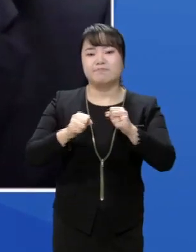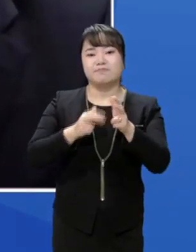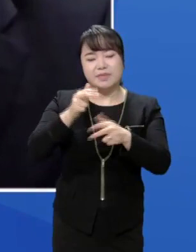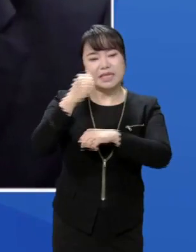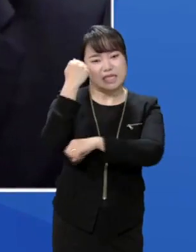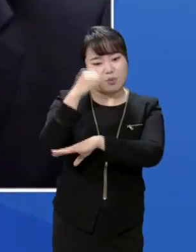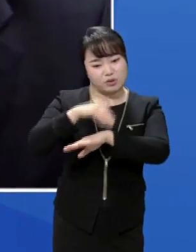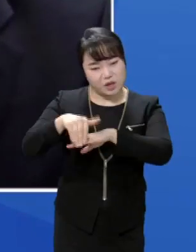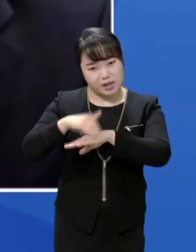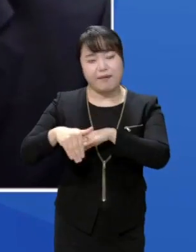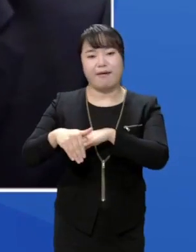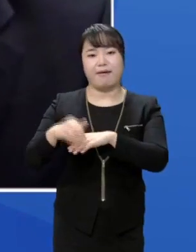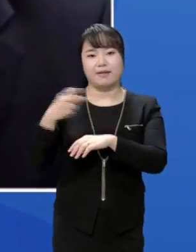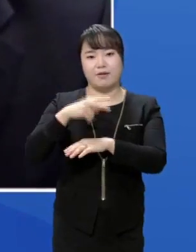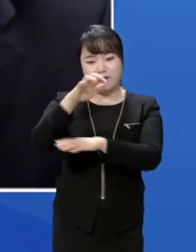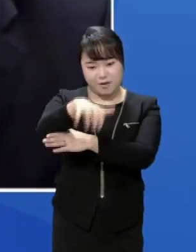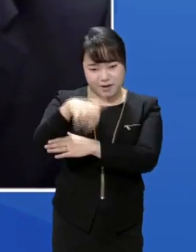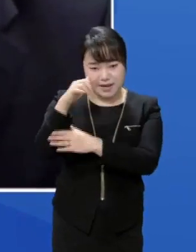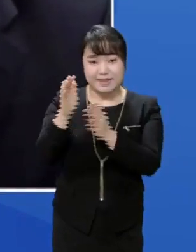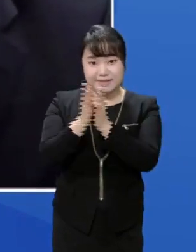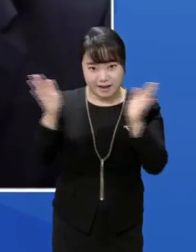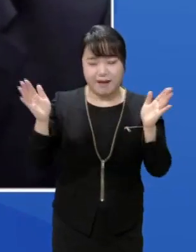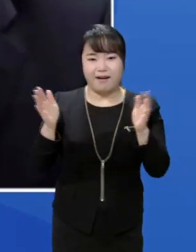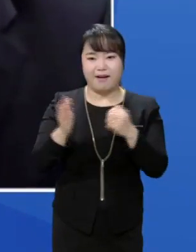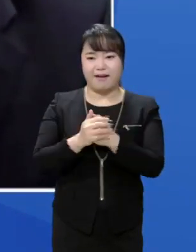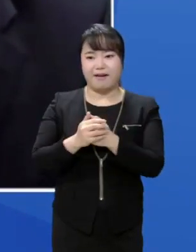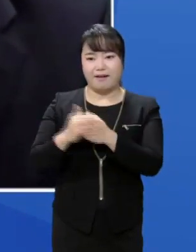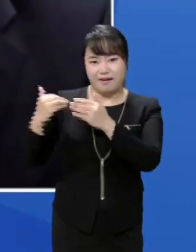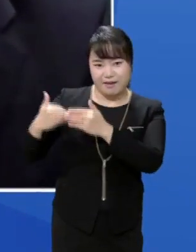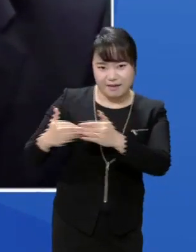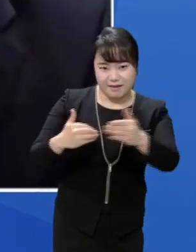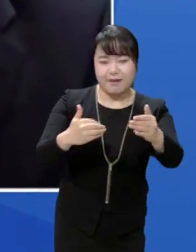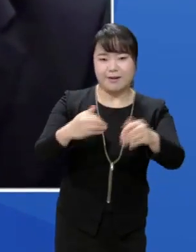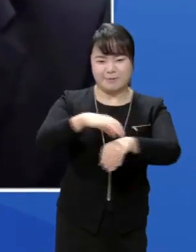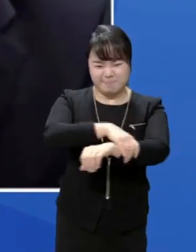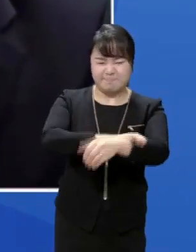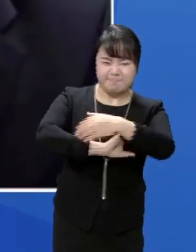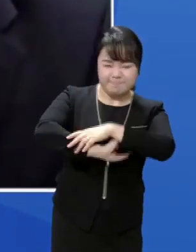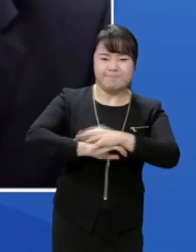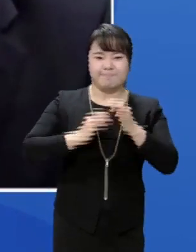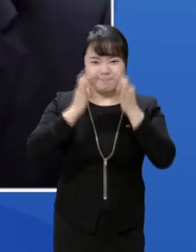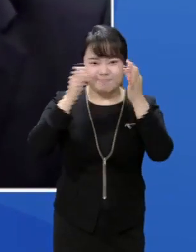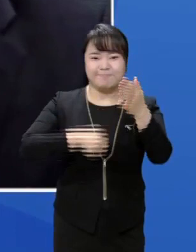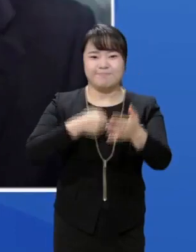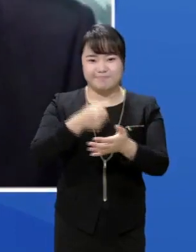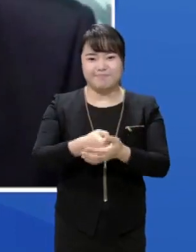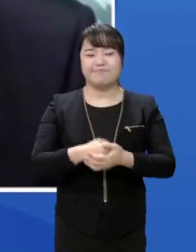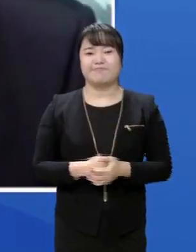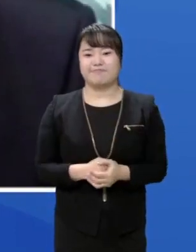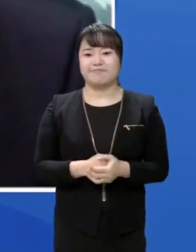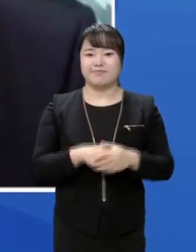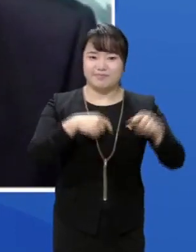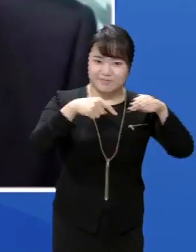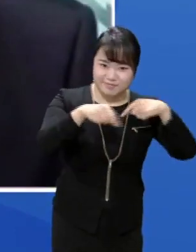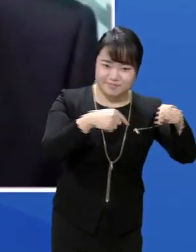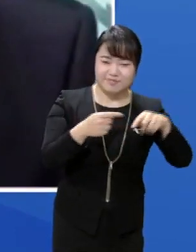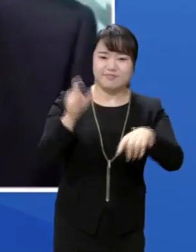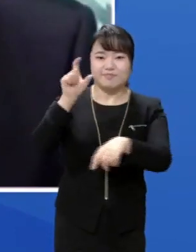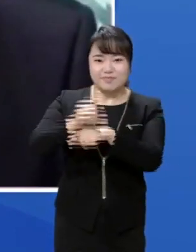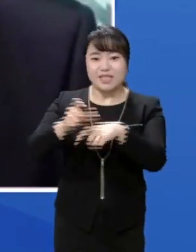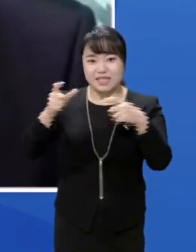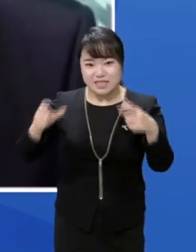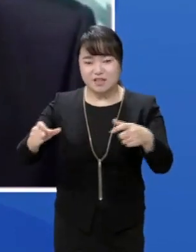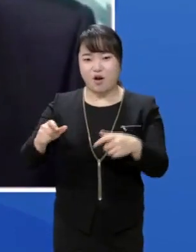설계, 그리고 착공까지 갈 수 있도록 그 매 단계마다 열심히 챙기겠습니다. 네, 국정활동에 이어서 지역구